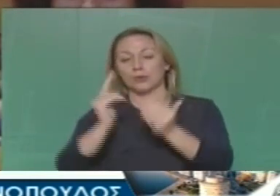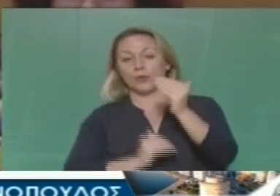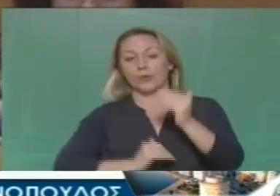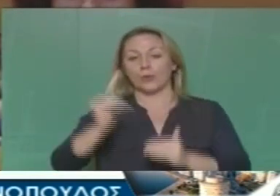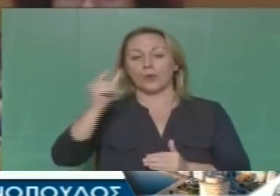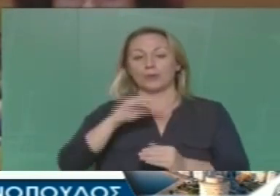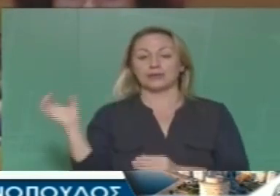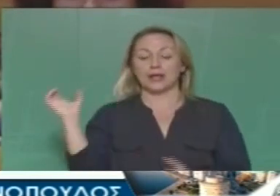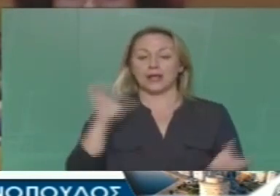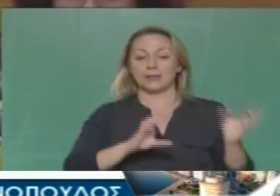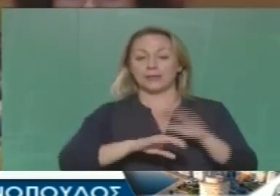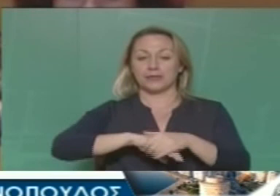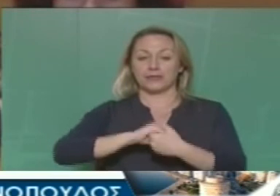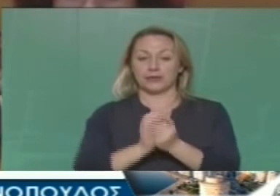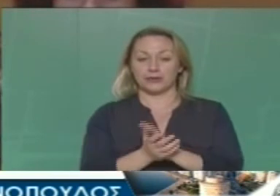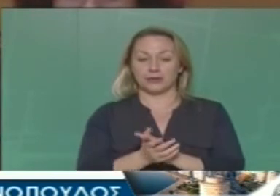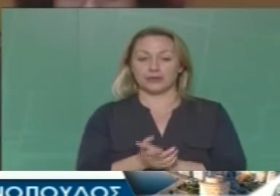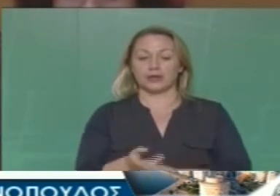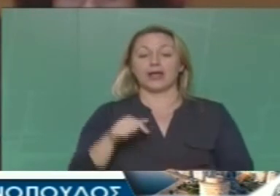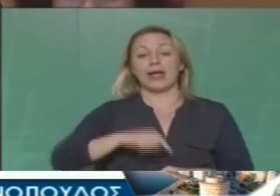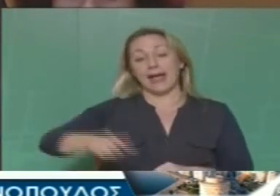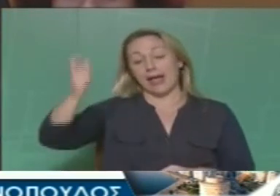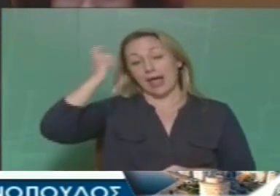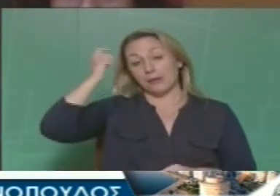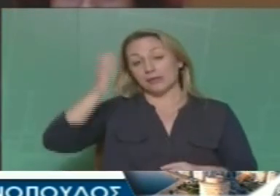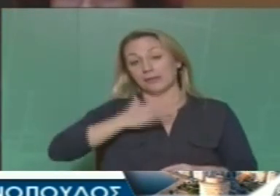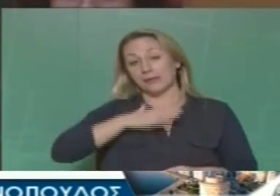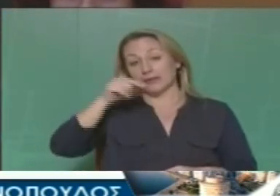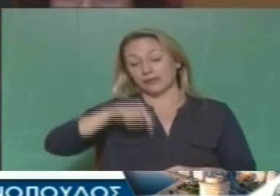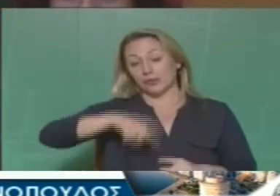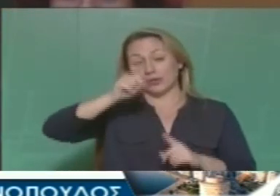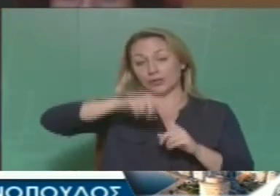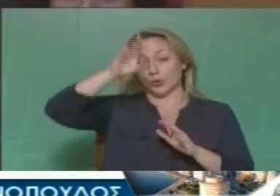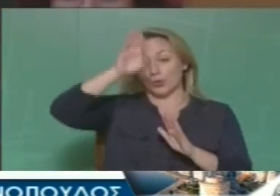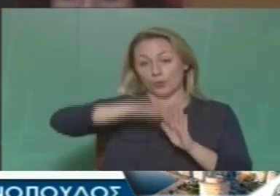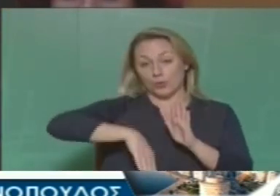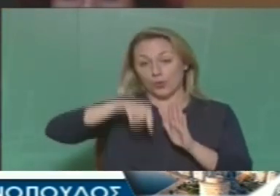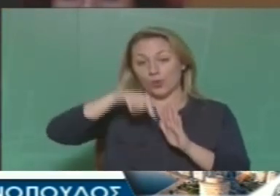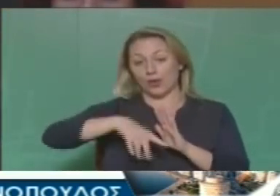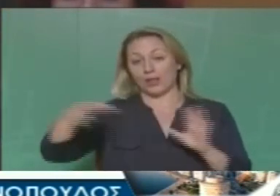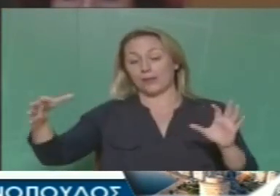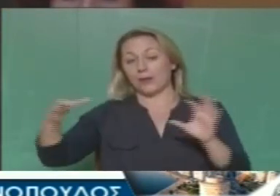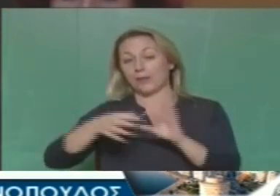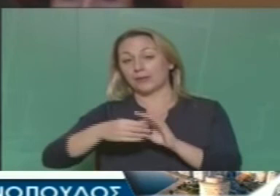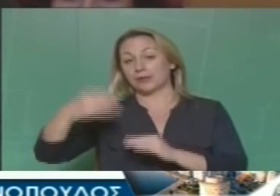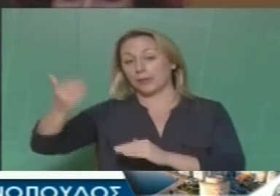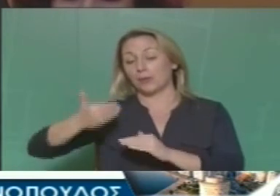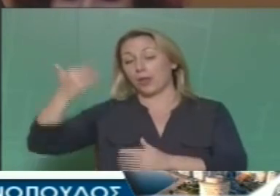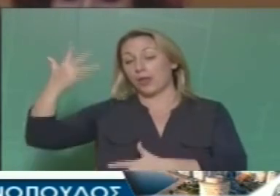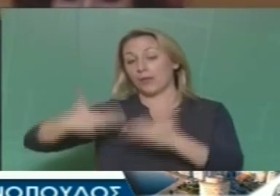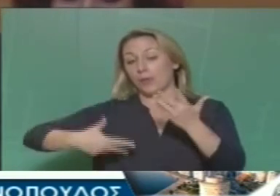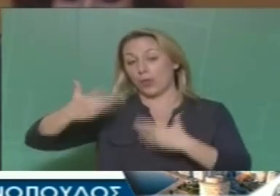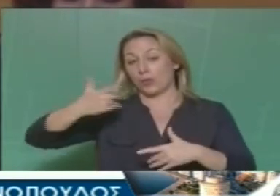επαιδευτικό ενδιαφέρον Κατά την άποψή μας είναι Ένα τεχνικό πρόγραμμα που συνδεδεμένο Και με το προϋπολογισμό που θα έρθει είναι μια